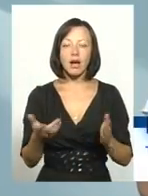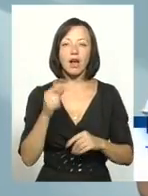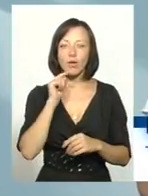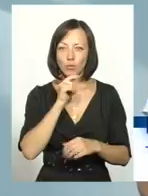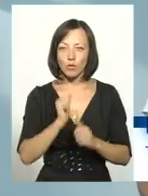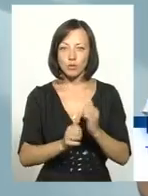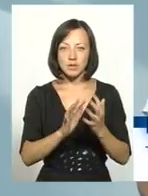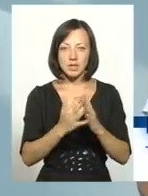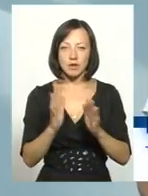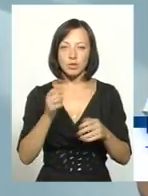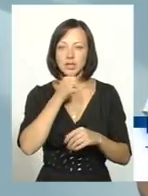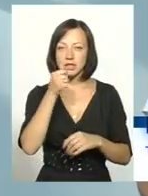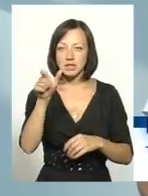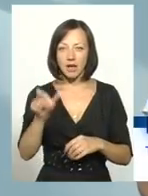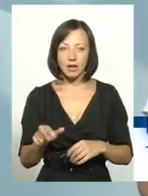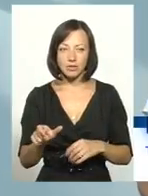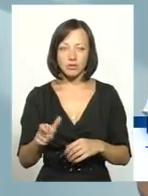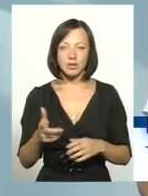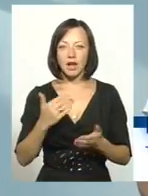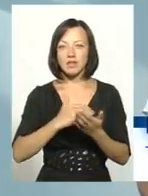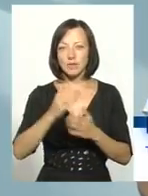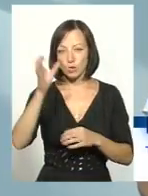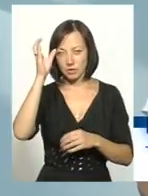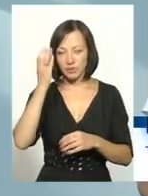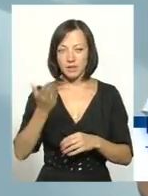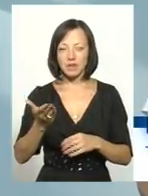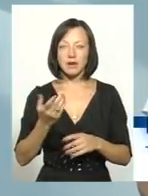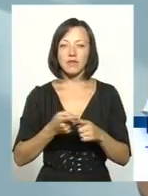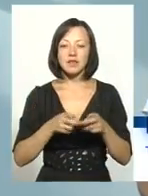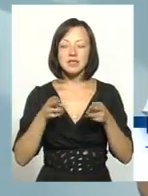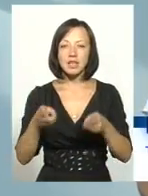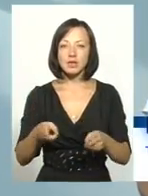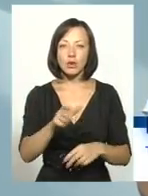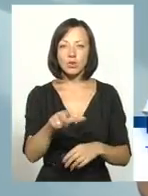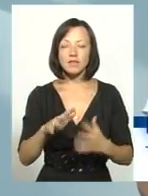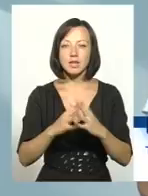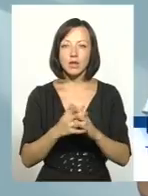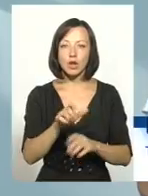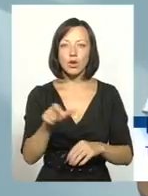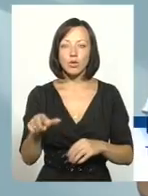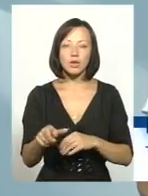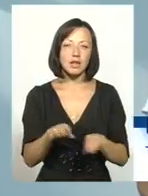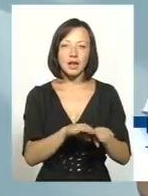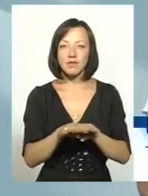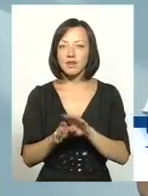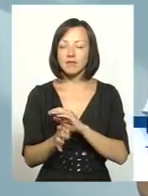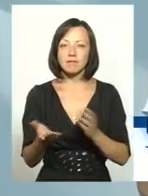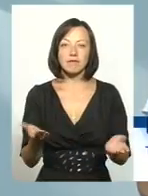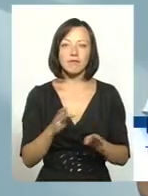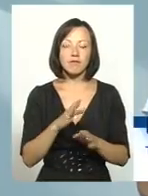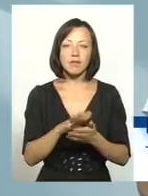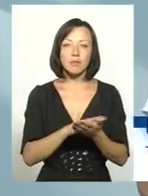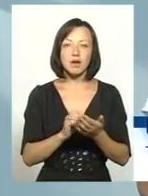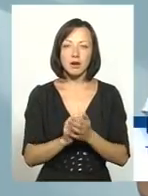Що в кожному селі буде староста, так і розвищують світу. Ви заїйте до людей з село, подивіться, люди на стадії вимирання. Кукшови